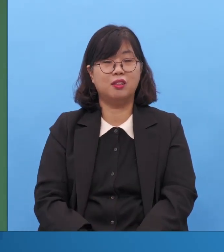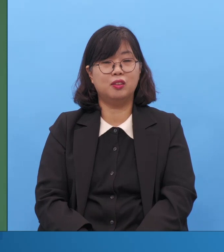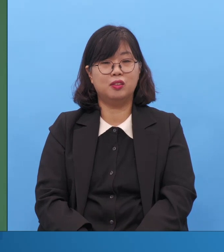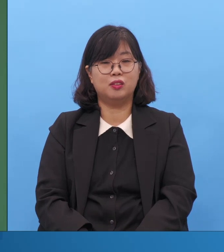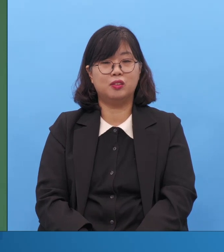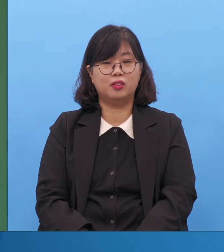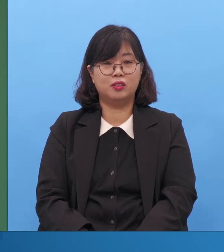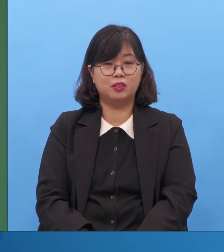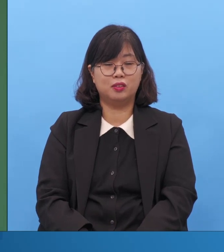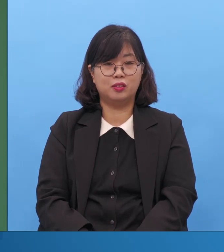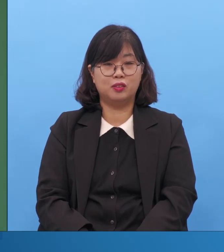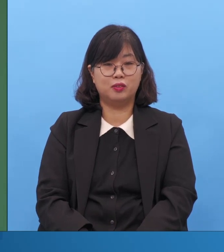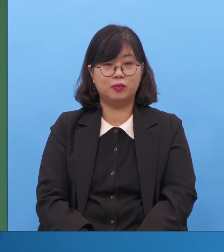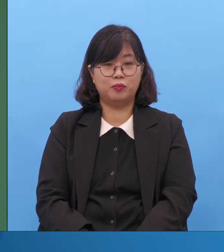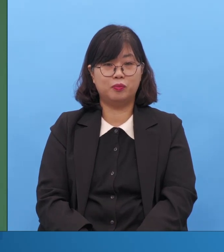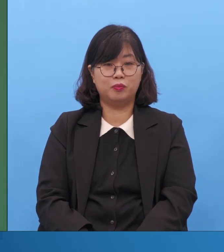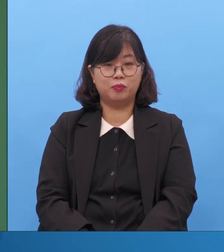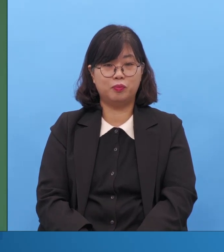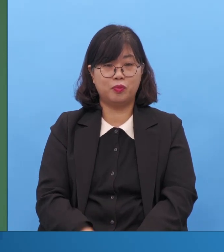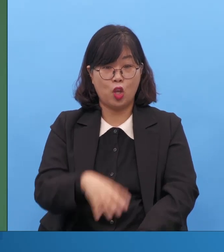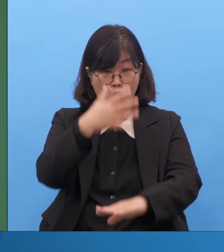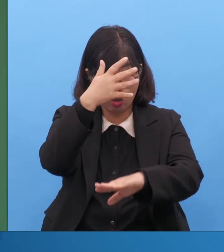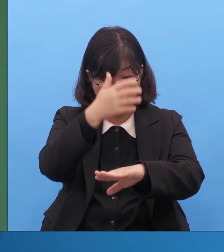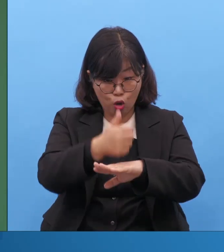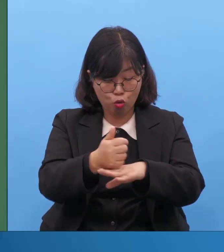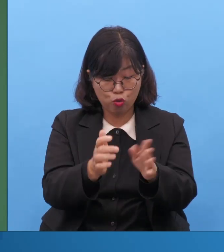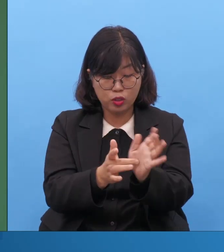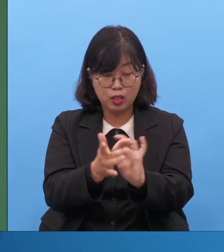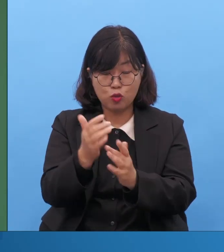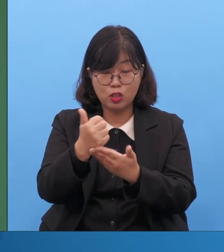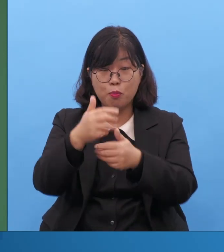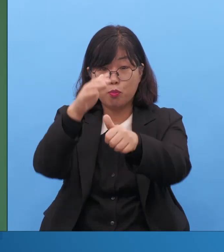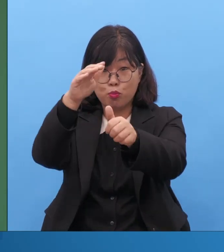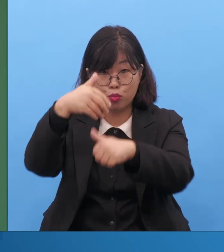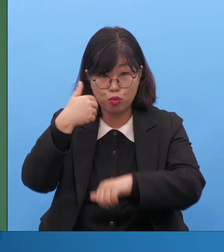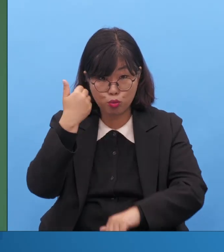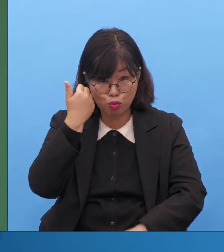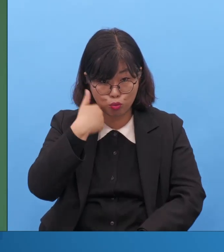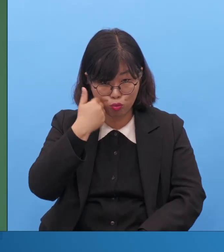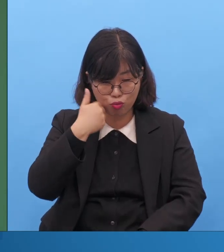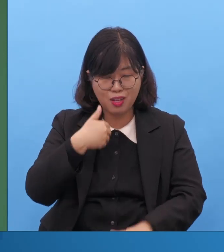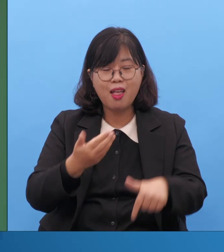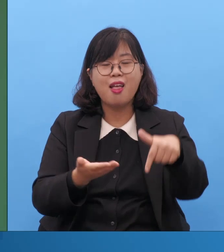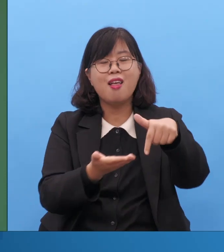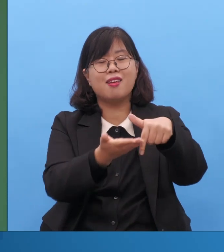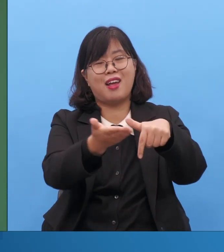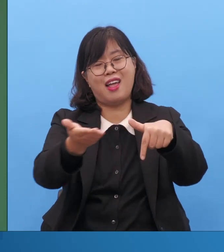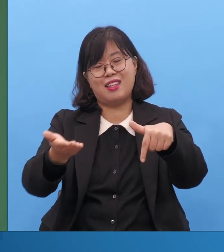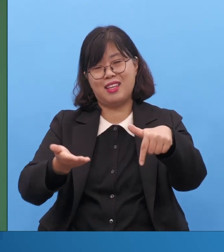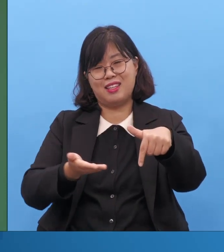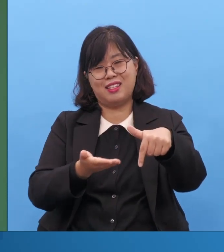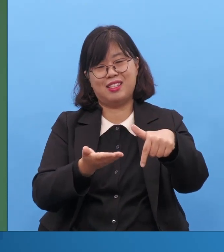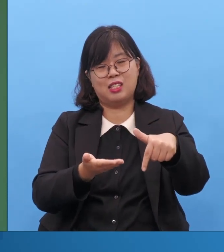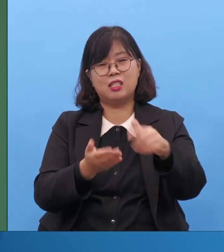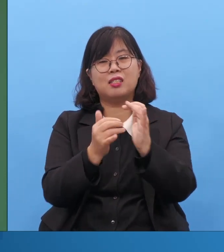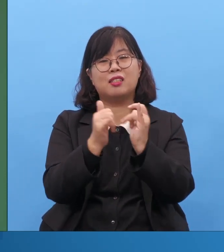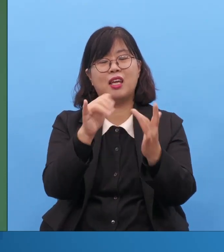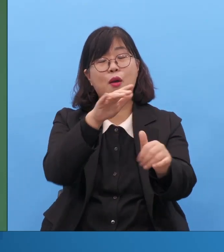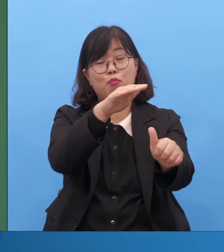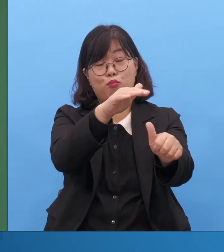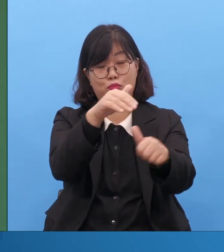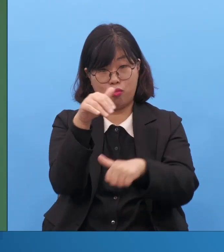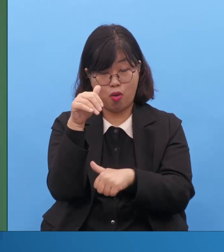그래서 갈릴레 사람들을 부르셨어요 갈릴레 사람이기 때문에 된다고 아니고 그